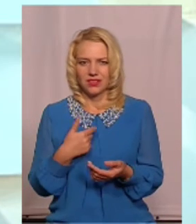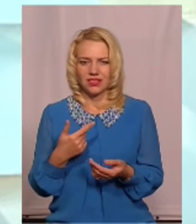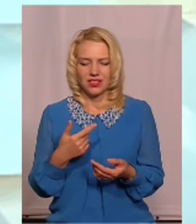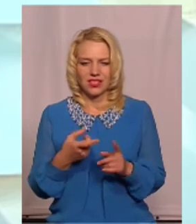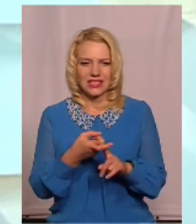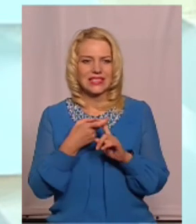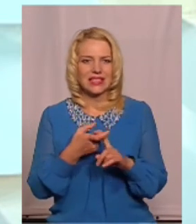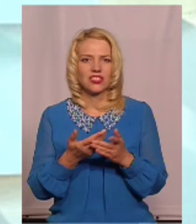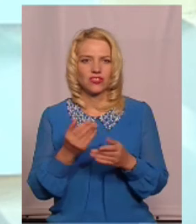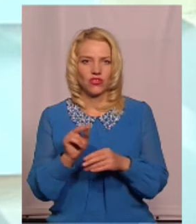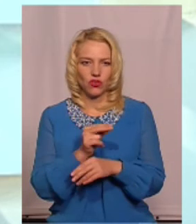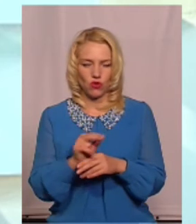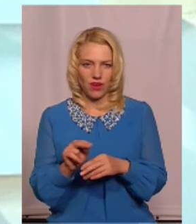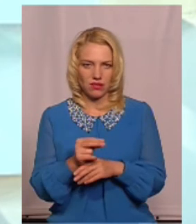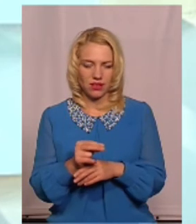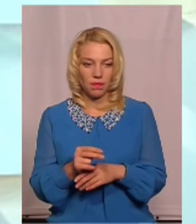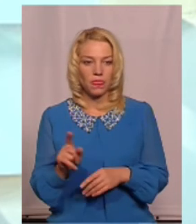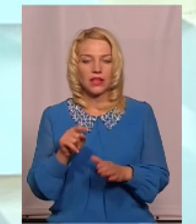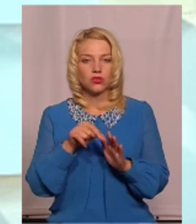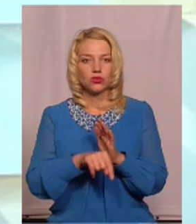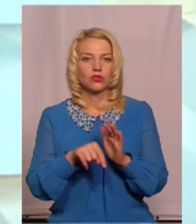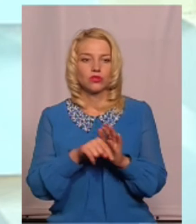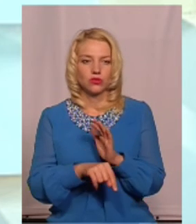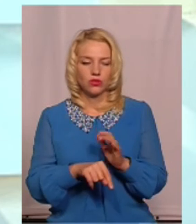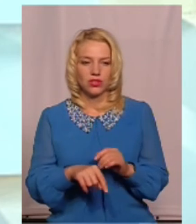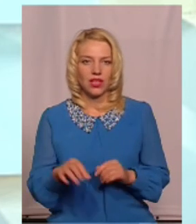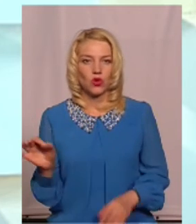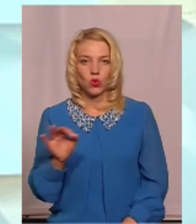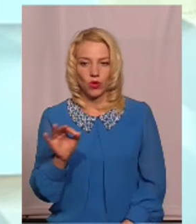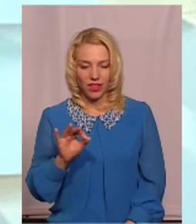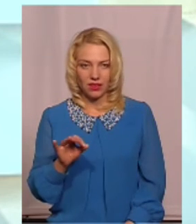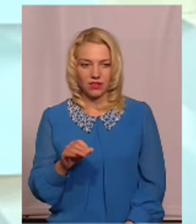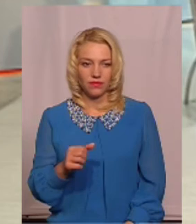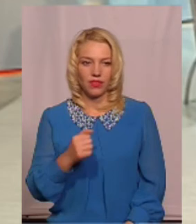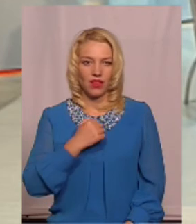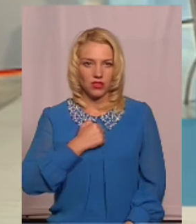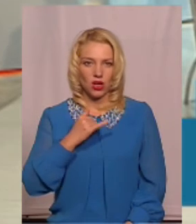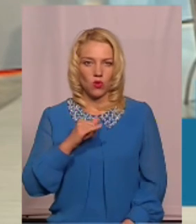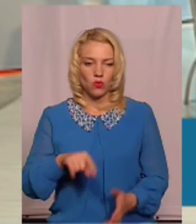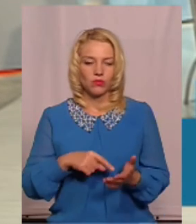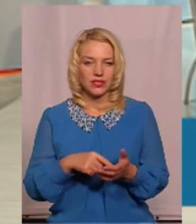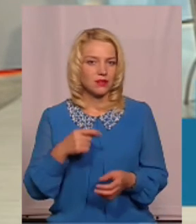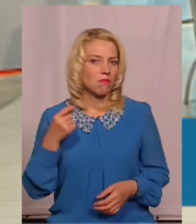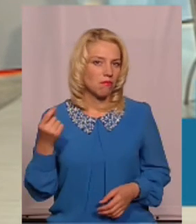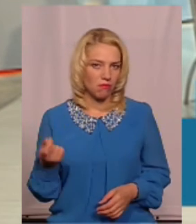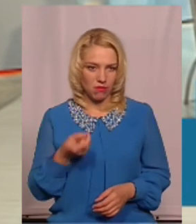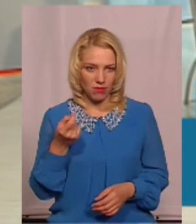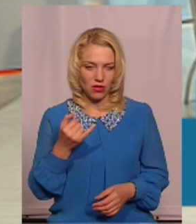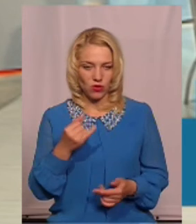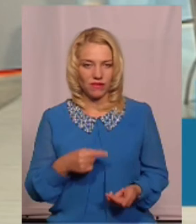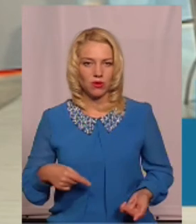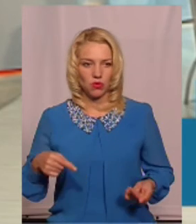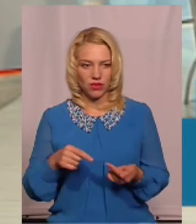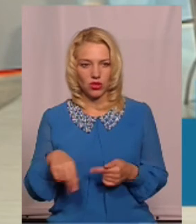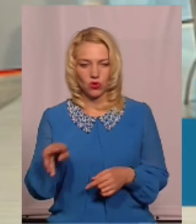виховання все. Що стосується громадських вбиралень, на жаль, їх в місті дуже мало. І відповідно